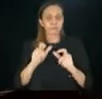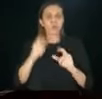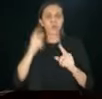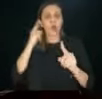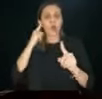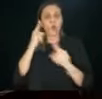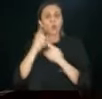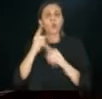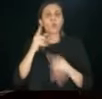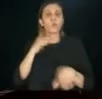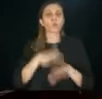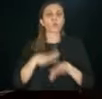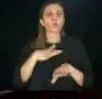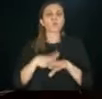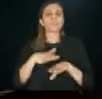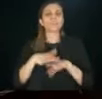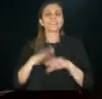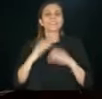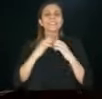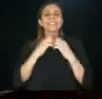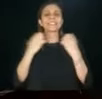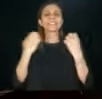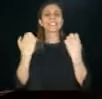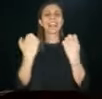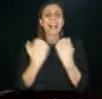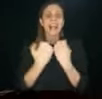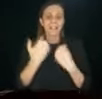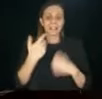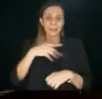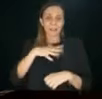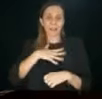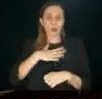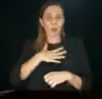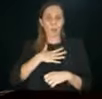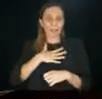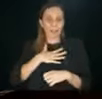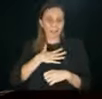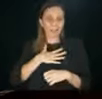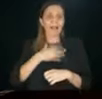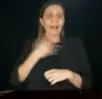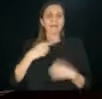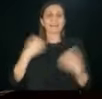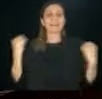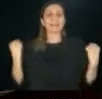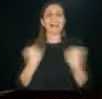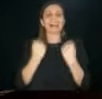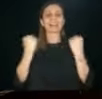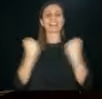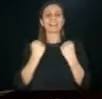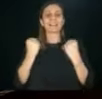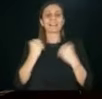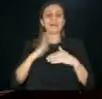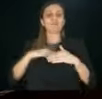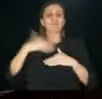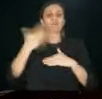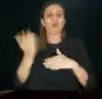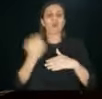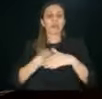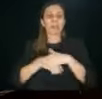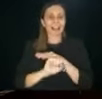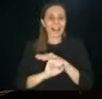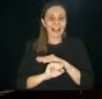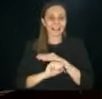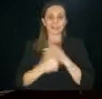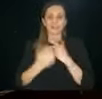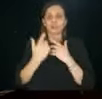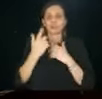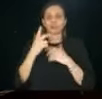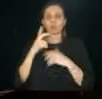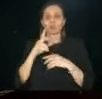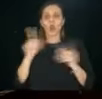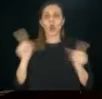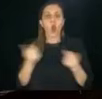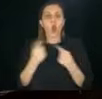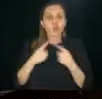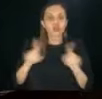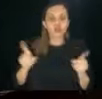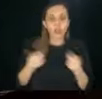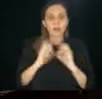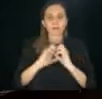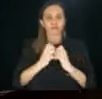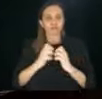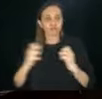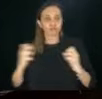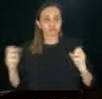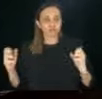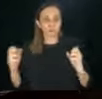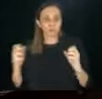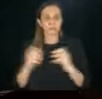a finalizzare l'utilizzo dei propri stadi di proprietà, molto spesso, per attività extra calcio, con 20, 30 concerti e altro.